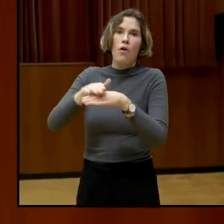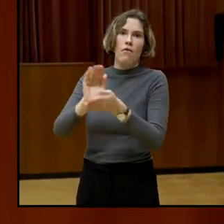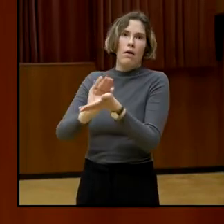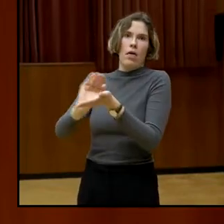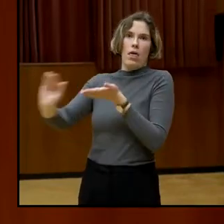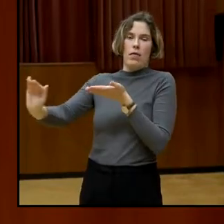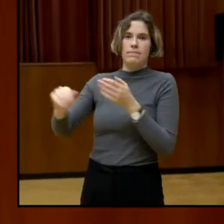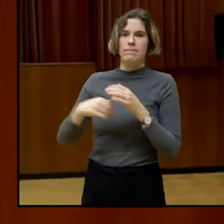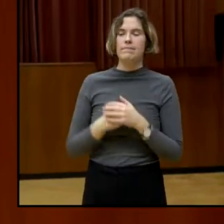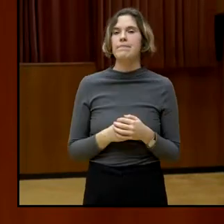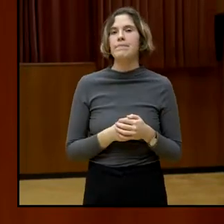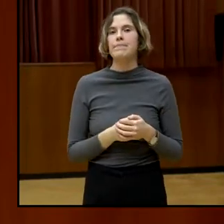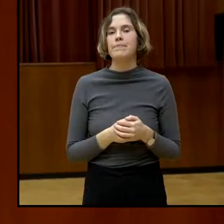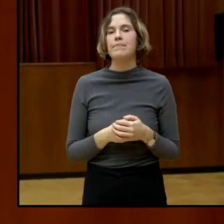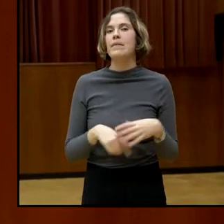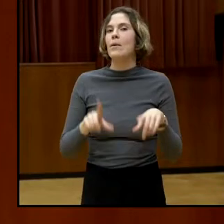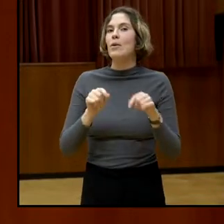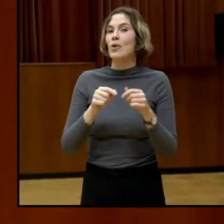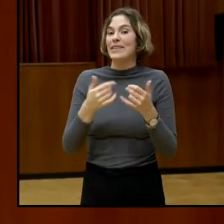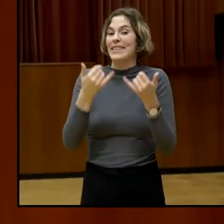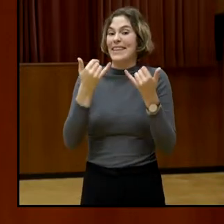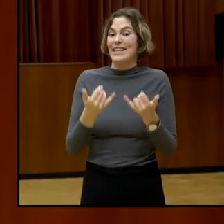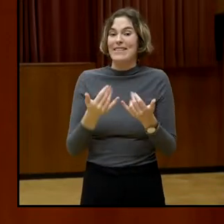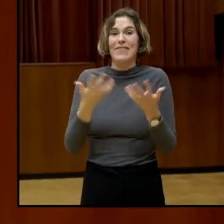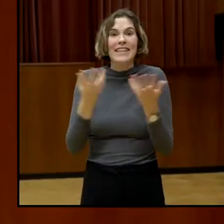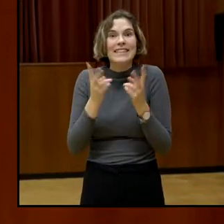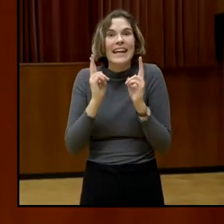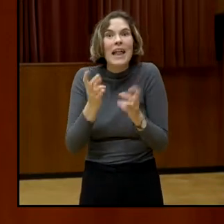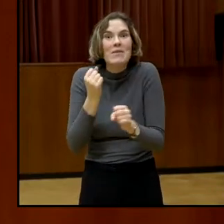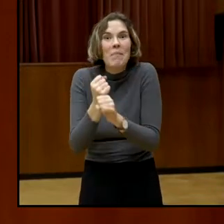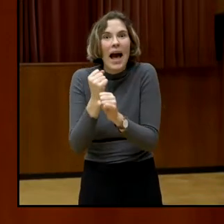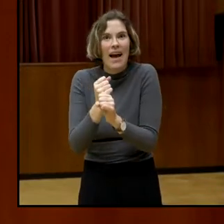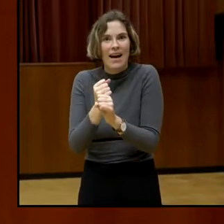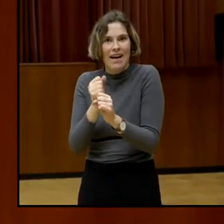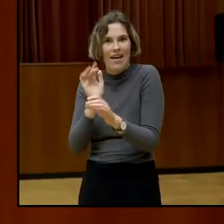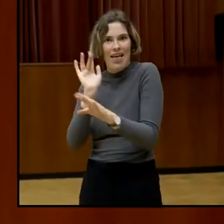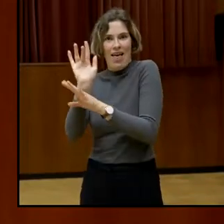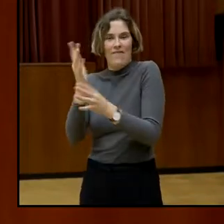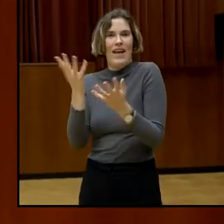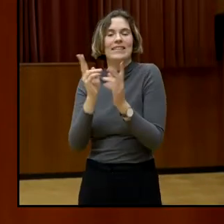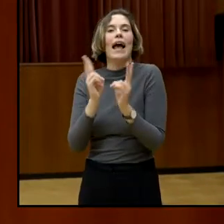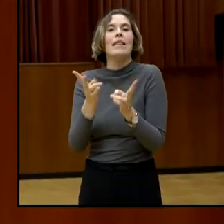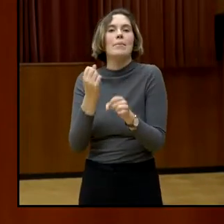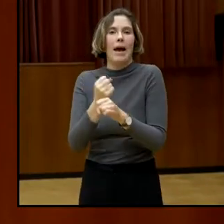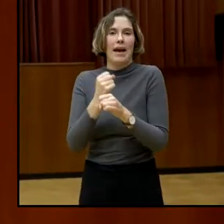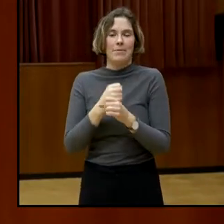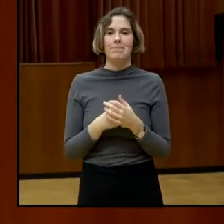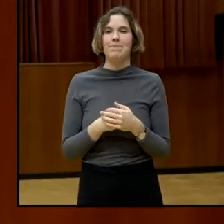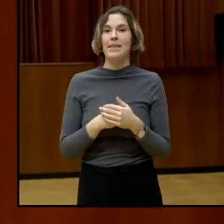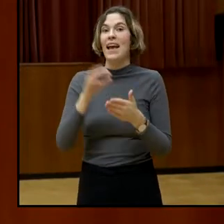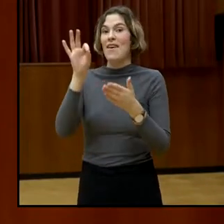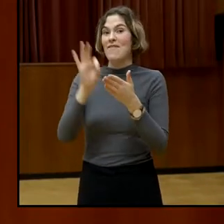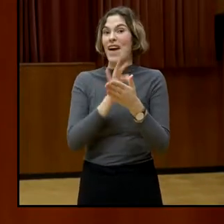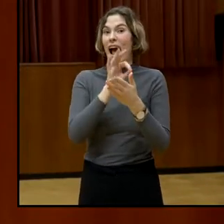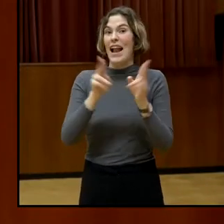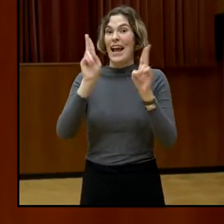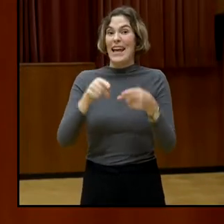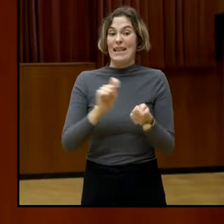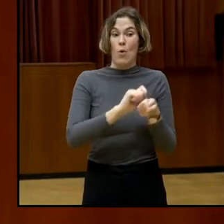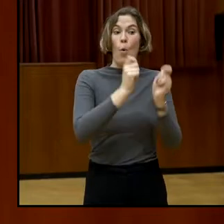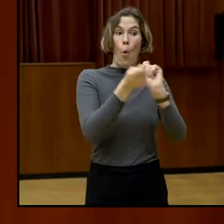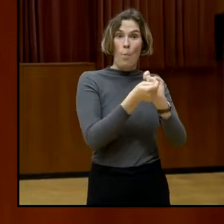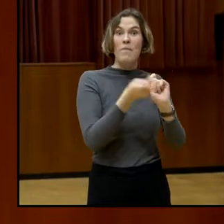Zum Schluss die Frage, was kann man dagegen tun? Für eine Änderung des Wahlrechts bedarf es einer Verfassungsänderung.